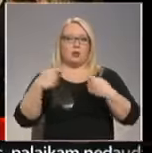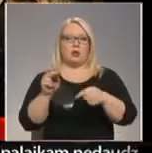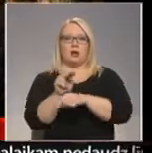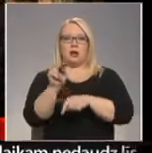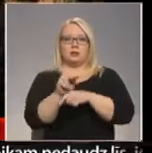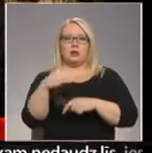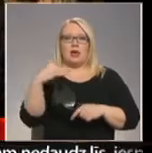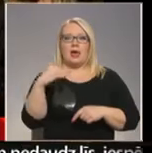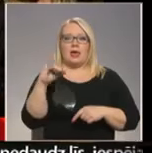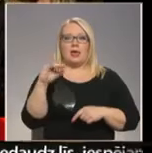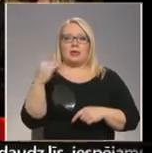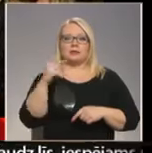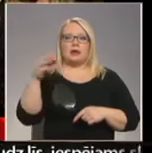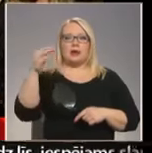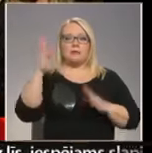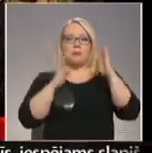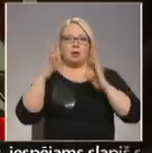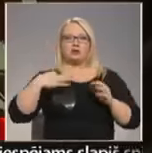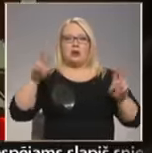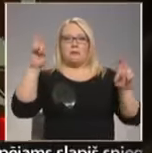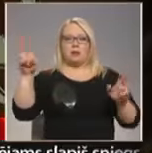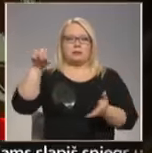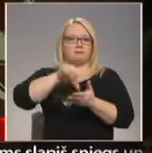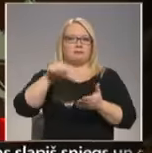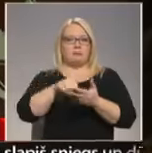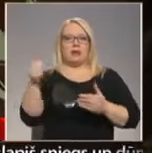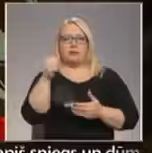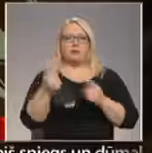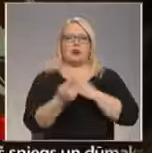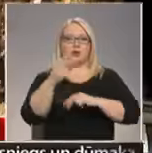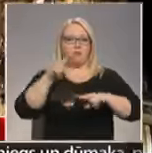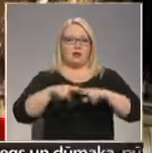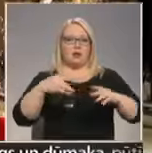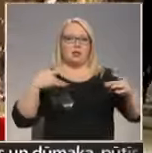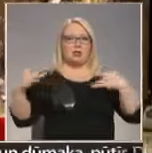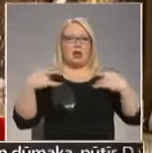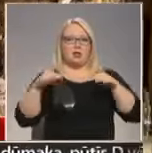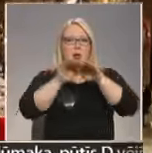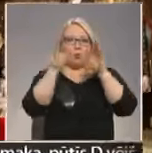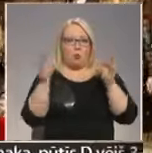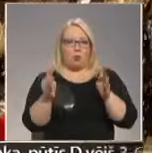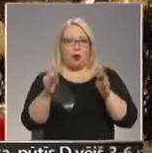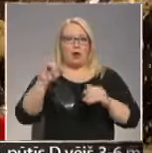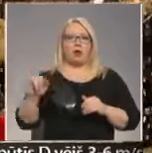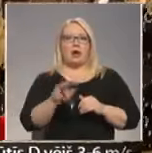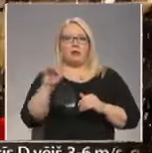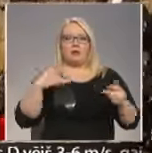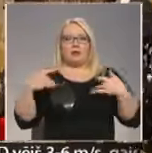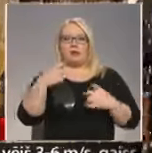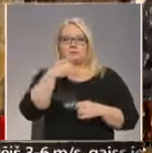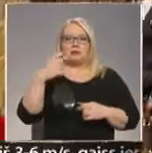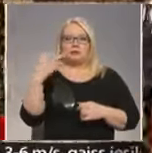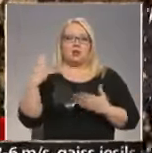režisoru Mārtiņa Eiks izrāda mežu meitas, kas tiks uzvest īpaštai radītā vietā – teātru bunkurā. Janvārī ar iestudējumu 104